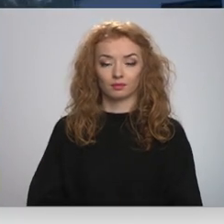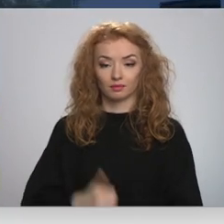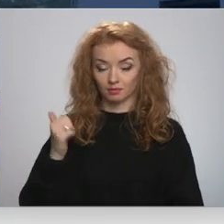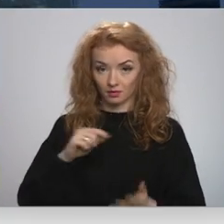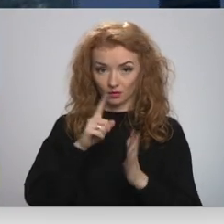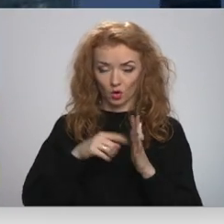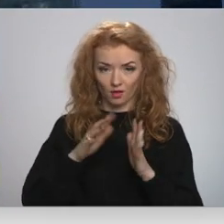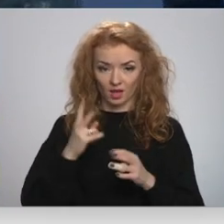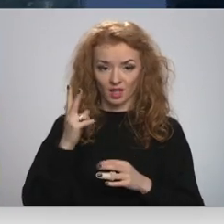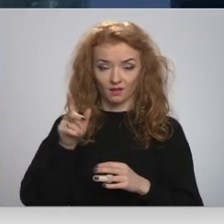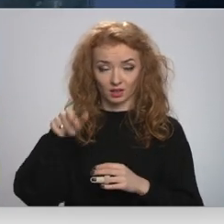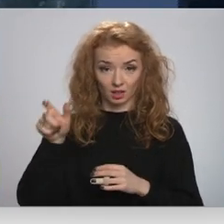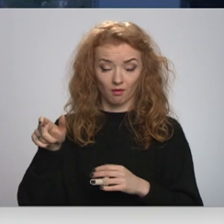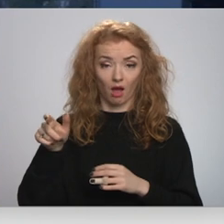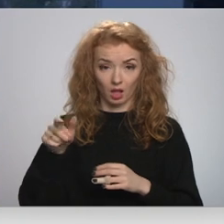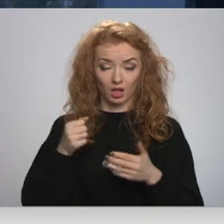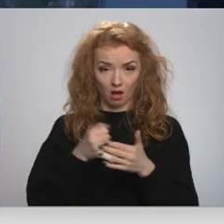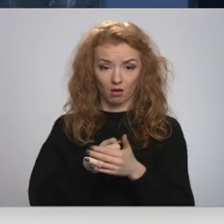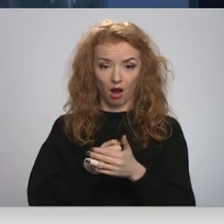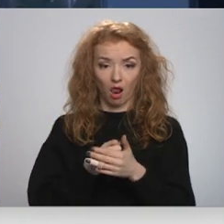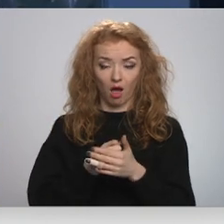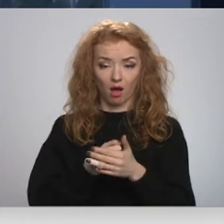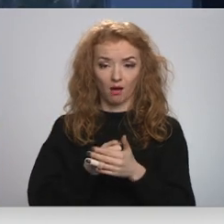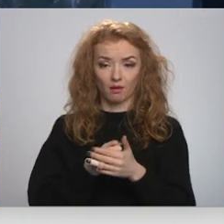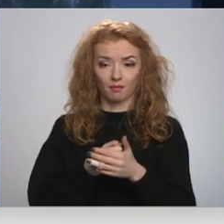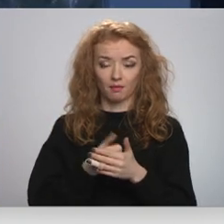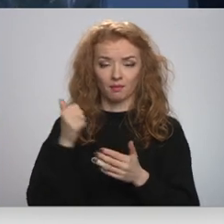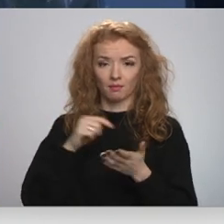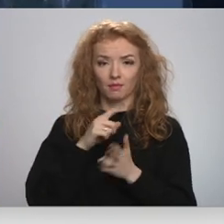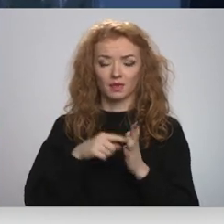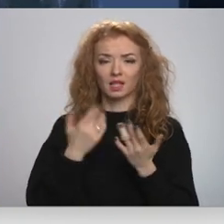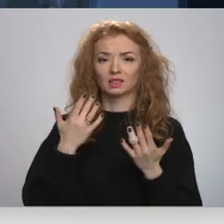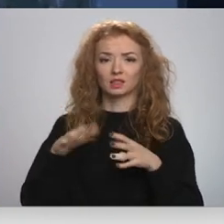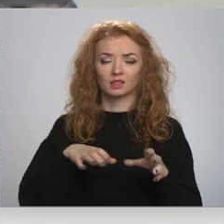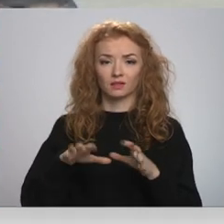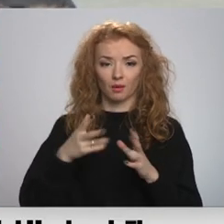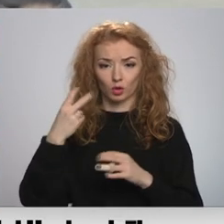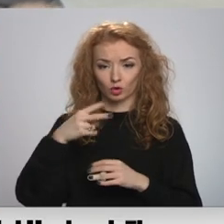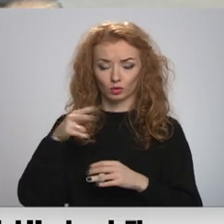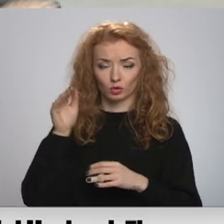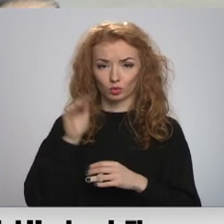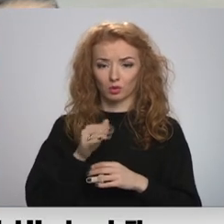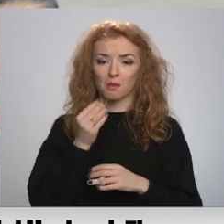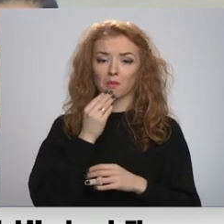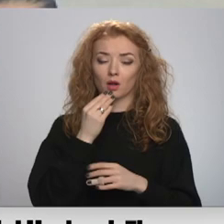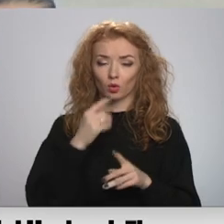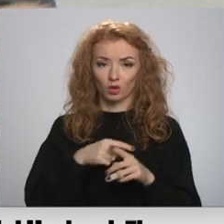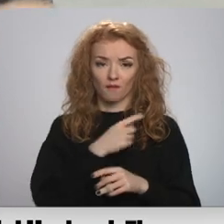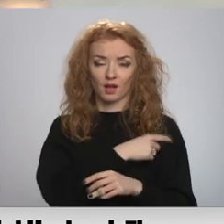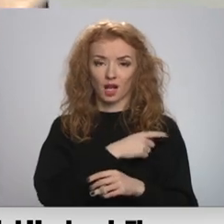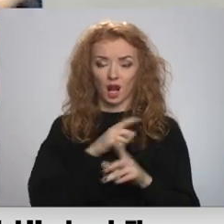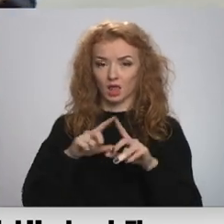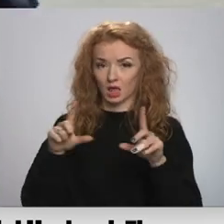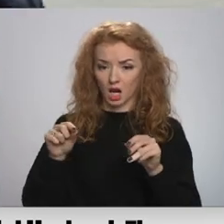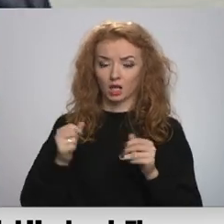tiek. Cik daudz trīt to zvēru? Kāp 20 tūkstuši. Pārtiks un veterinārais dienests